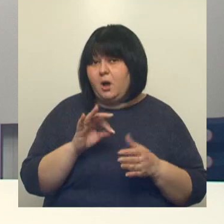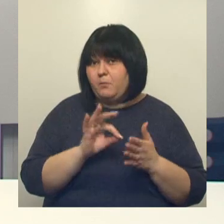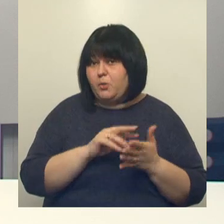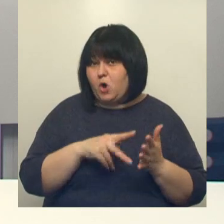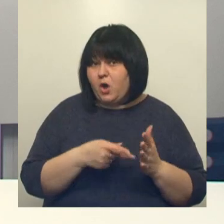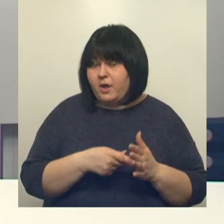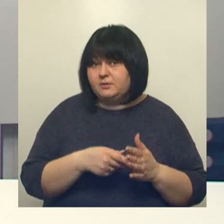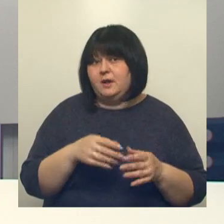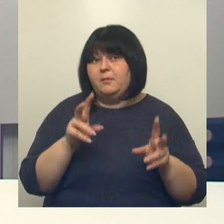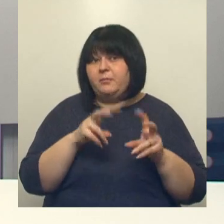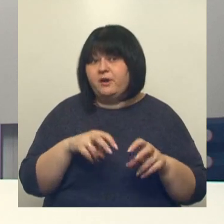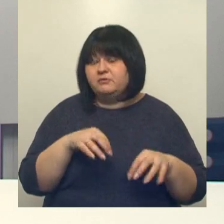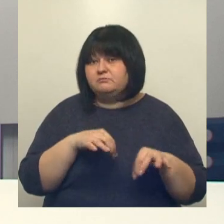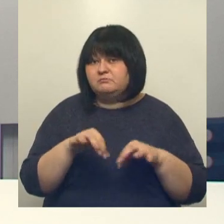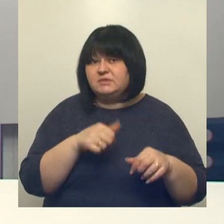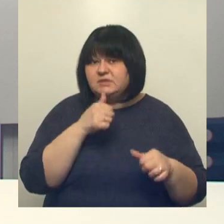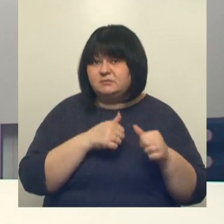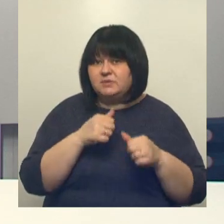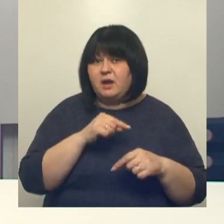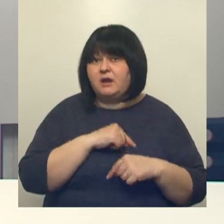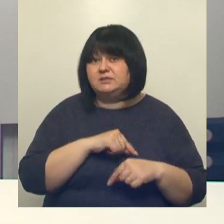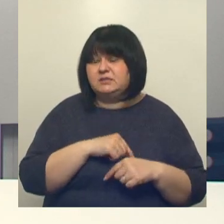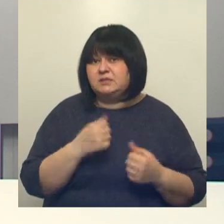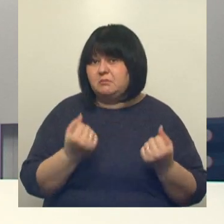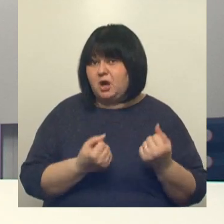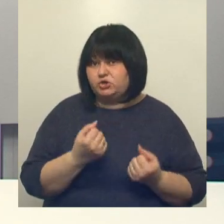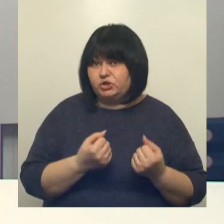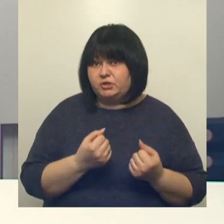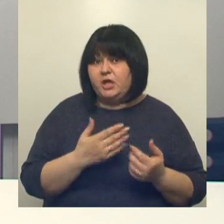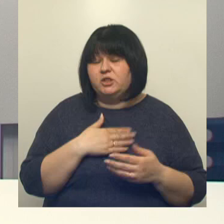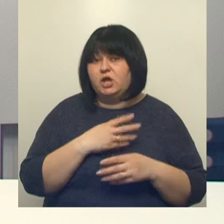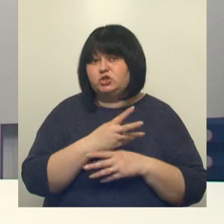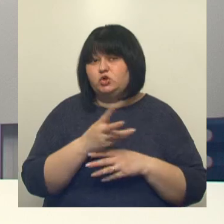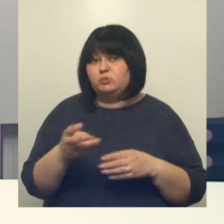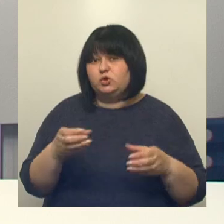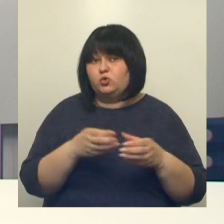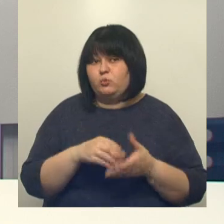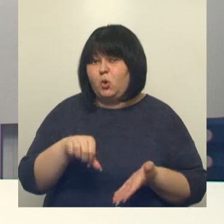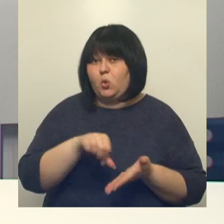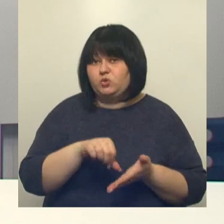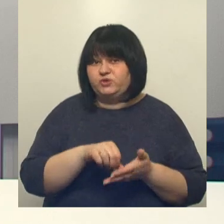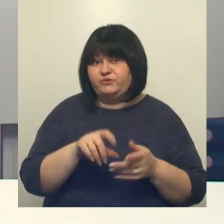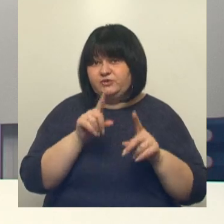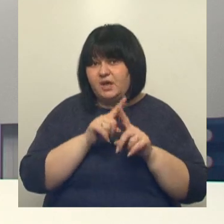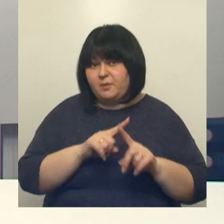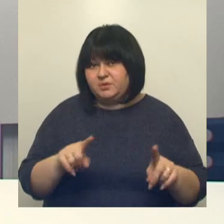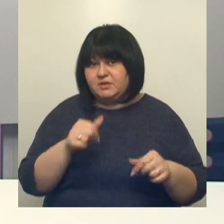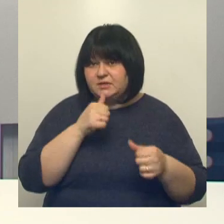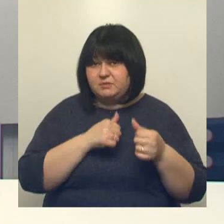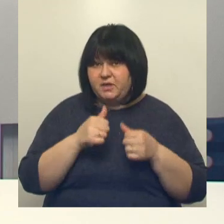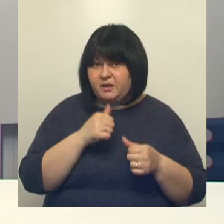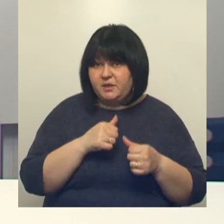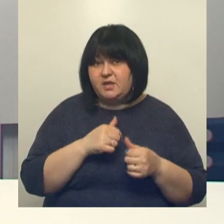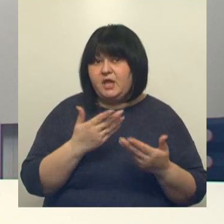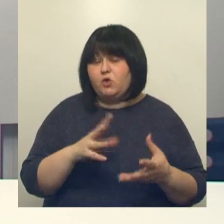-драйвов они сравнивают эксплуатационные характеристики машин. Наша съемочная группа поучаствовала в необычном эксперименте.